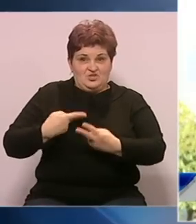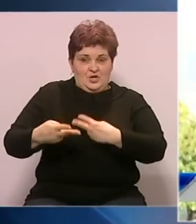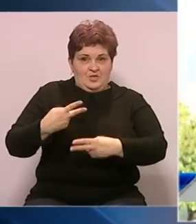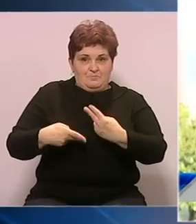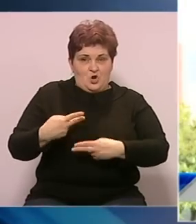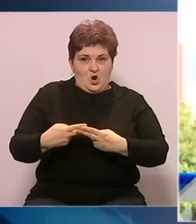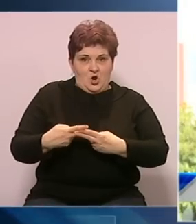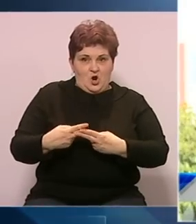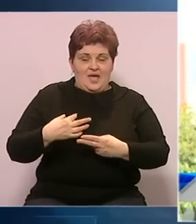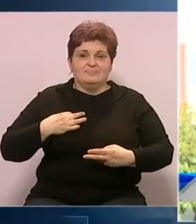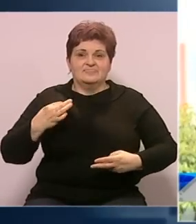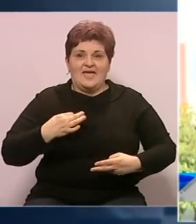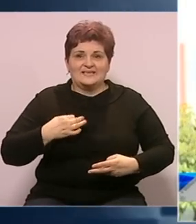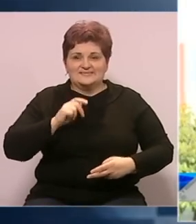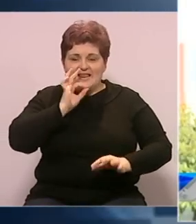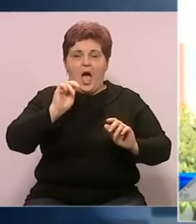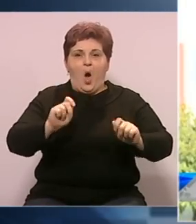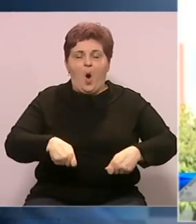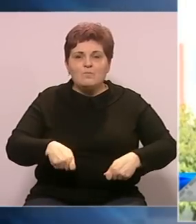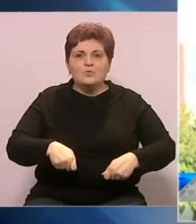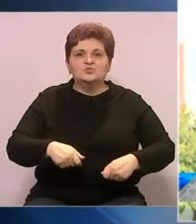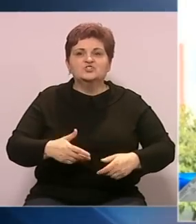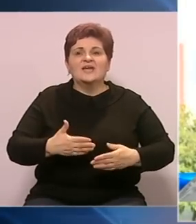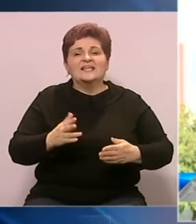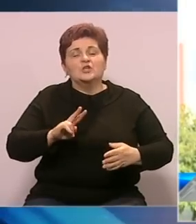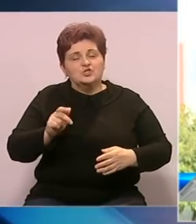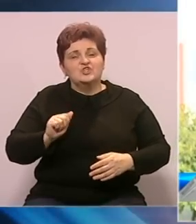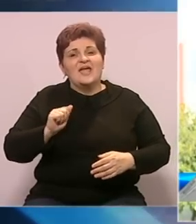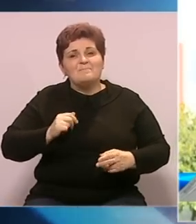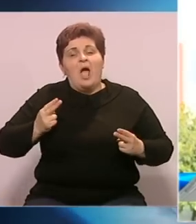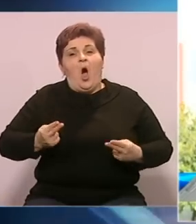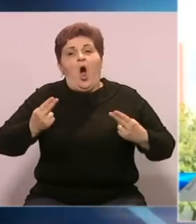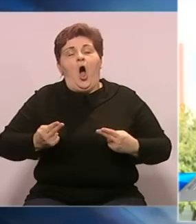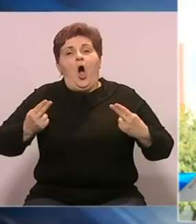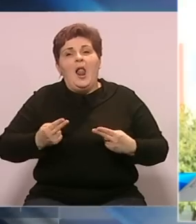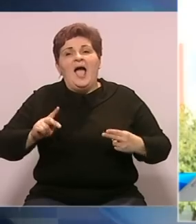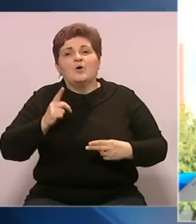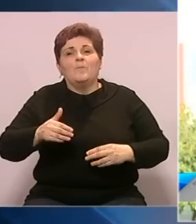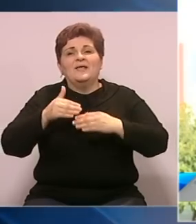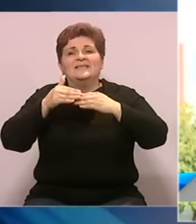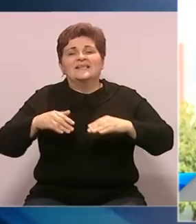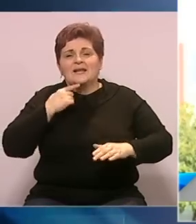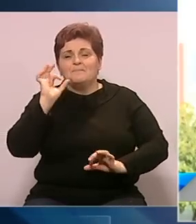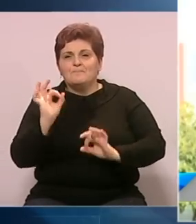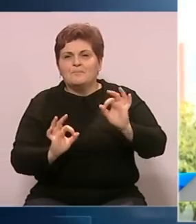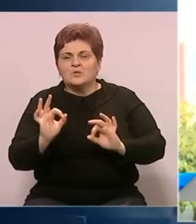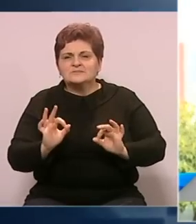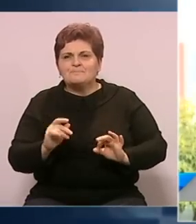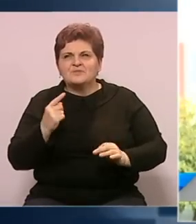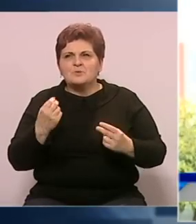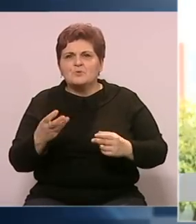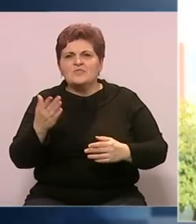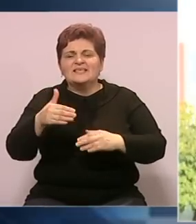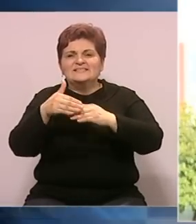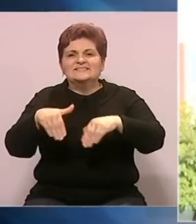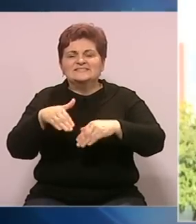tekstila, obuće i neki drugi će sigurno imati olakšice kada je pitanju carinska stopa, odnosno značajan broj tih